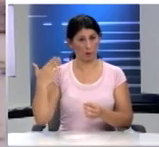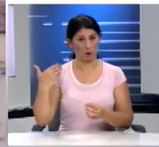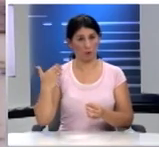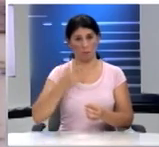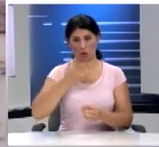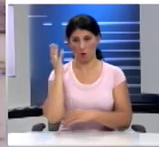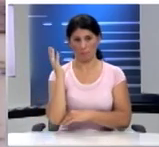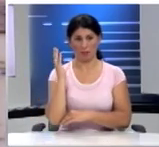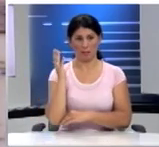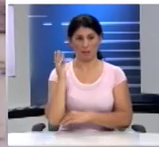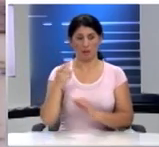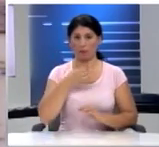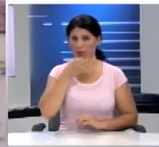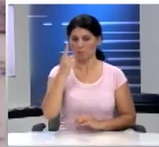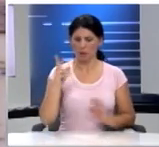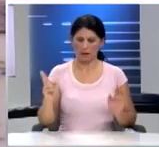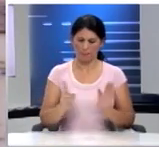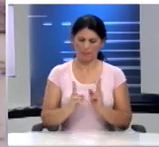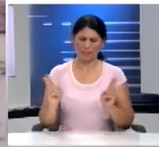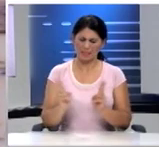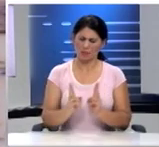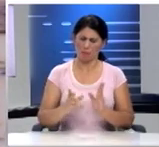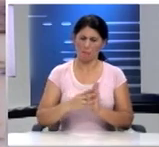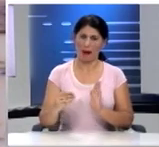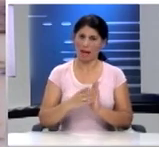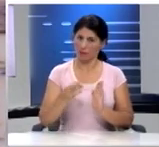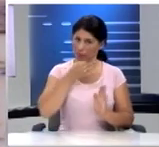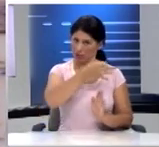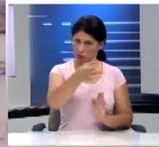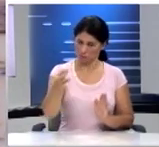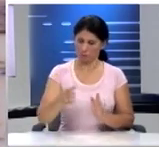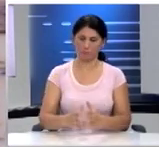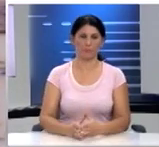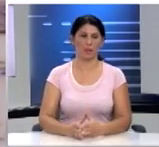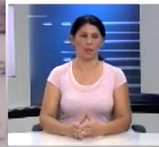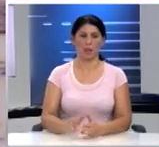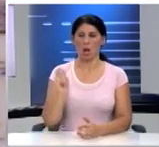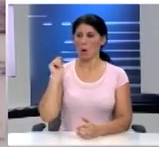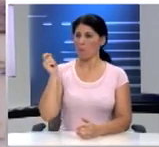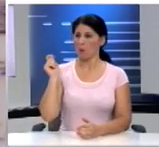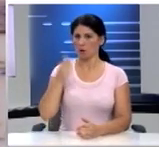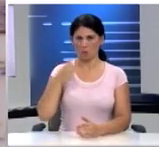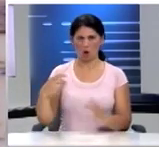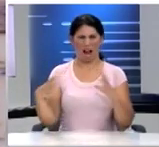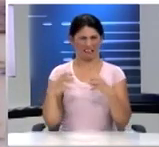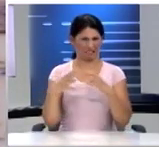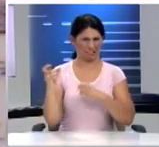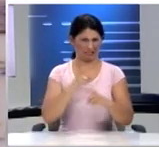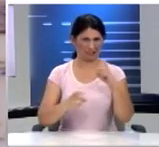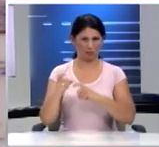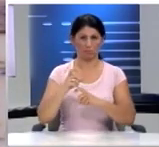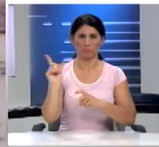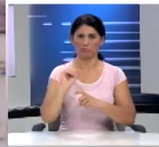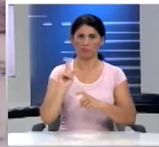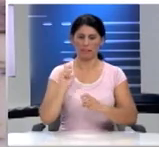σας δώσω ένα παράδειγμα πολύ σύντομα ότι η πολιτική δεν είναι μόνο καυγάδες είναι και